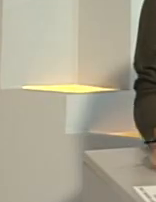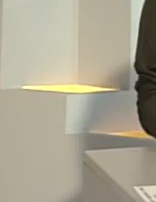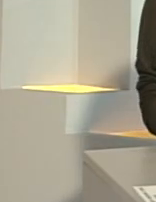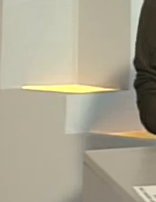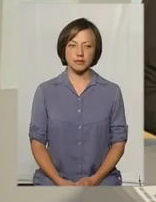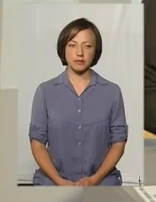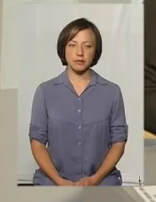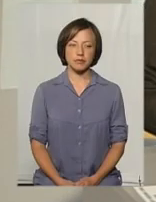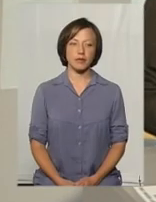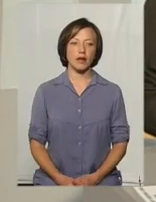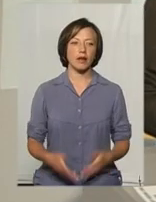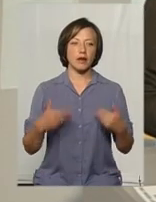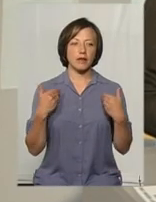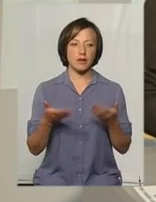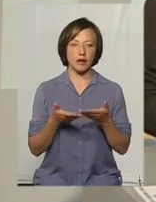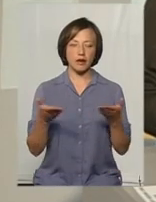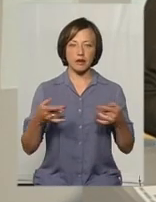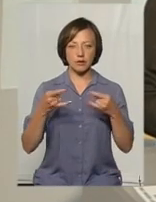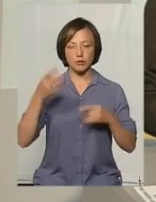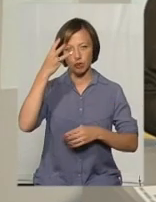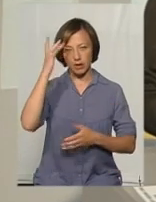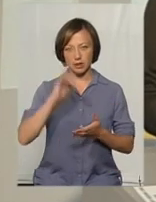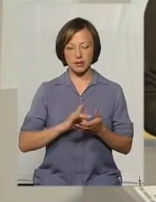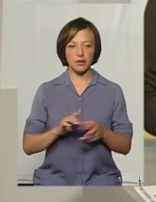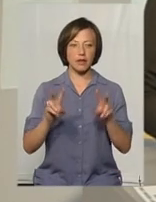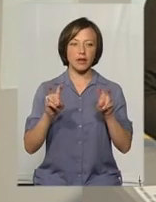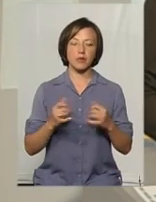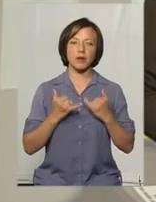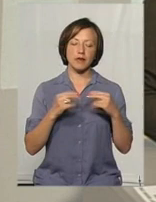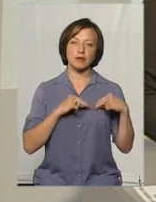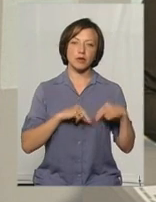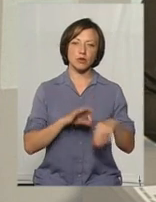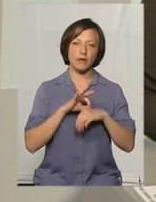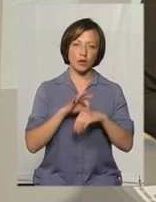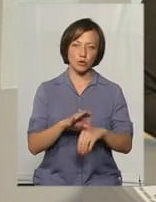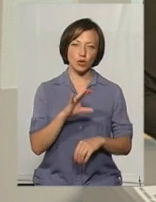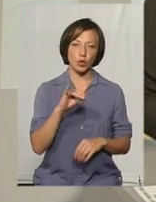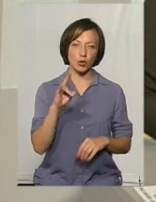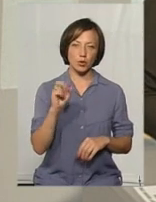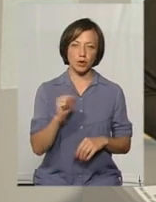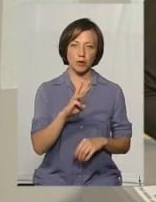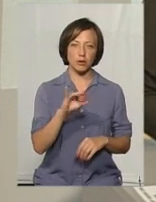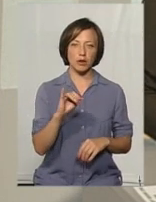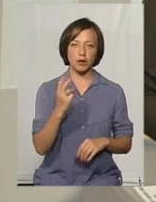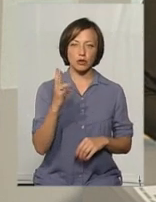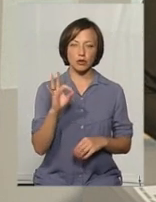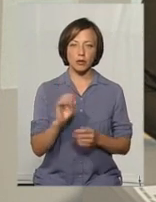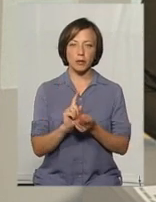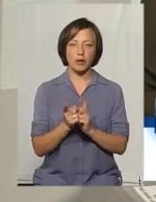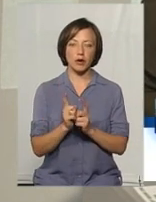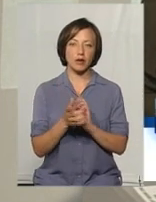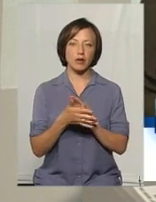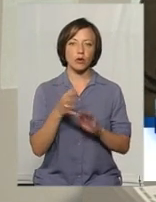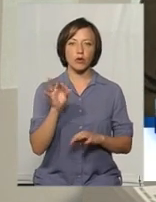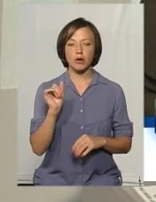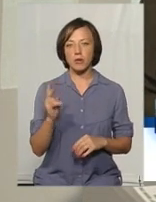Мої вітання усім телеглядачам Поділяцентр. В ефірі тема. Для вас сьогодні працює ведуча юна мітрашко, сурдопереклад Ольга Рибак.